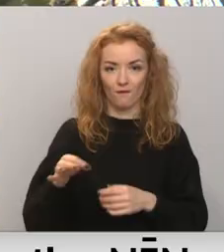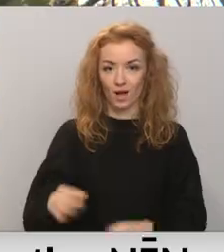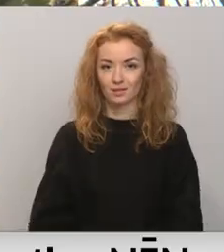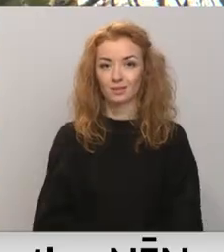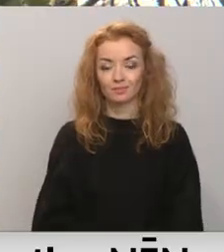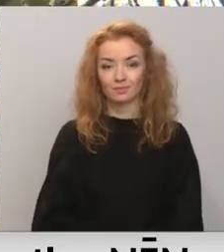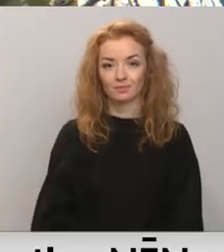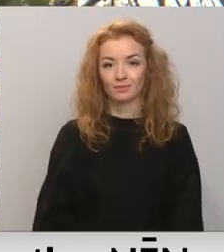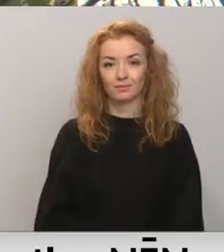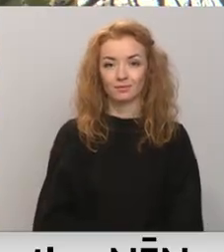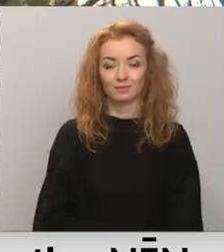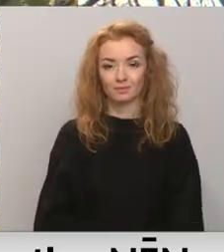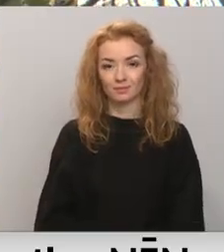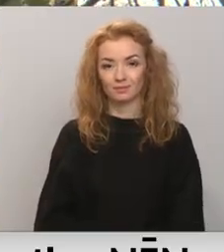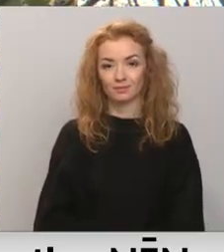Lietāna, Andris Pāns, RETV.